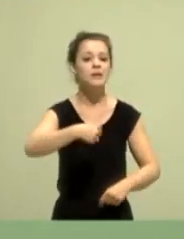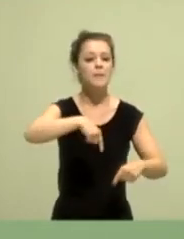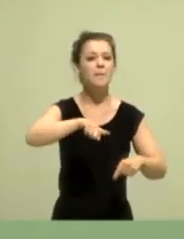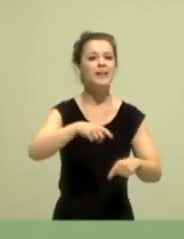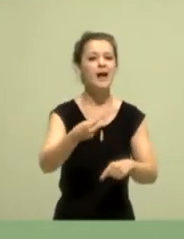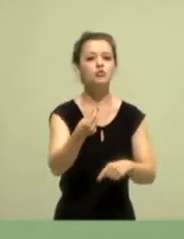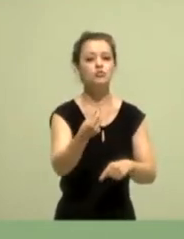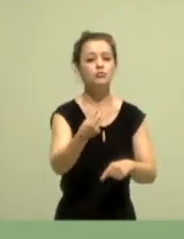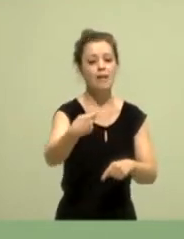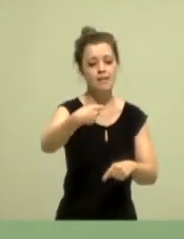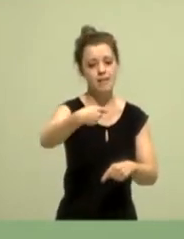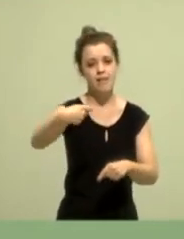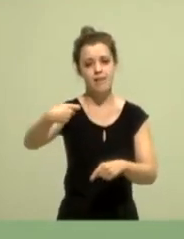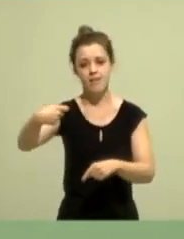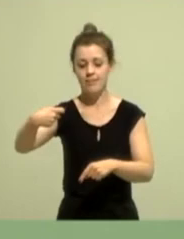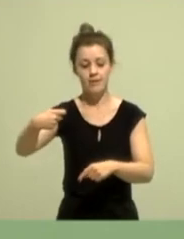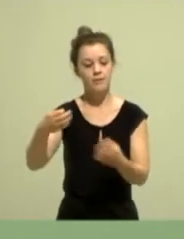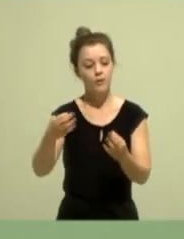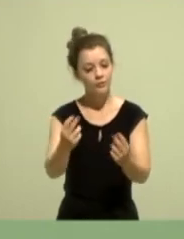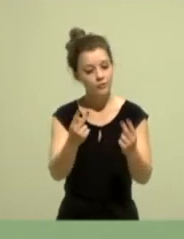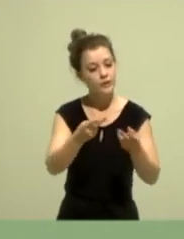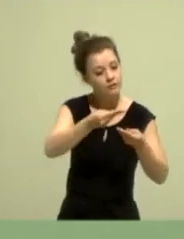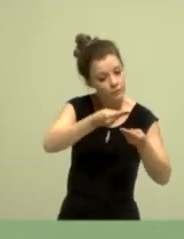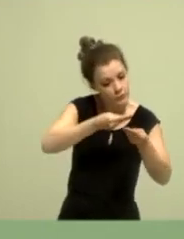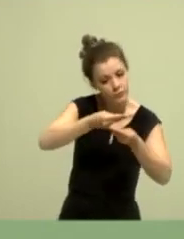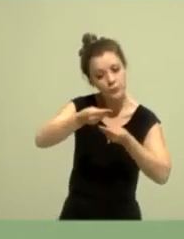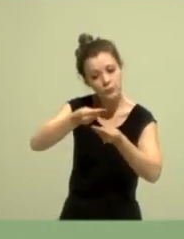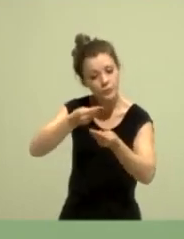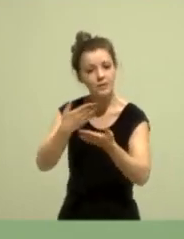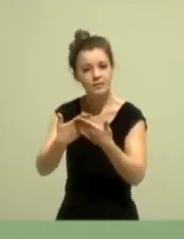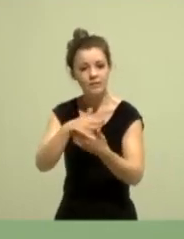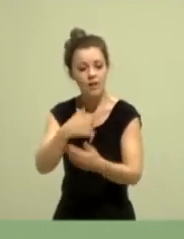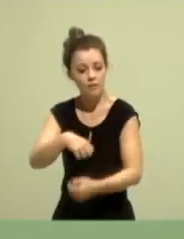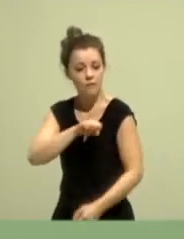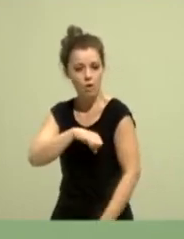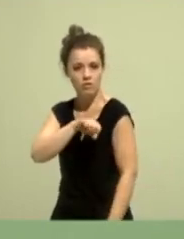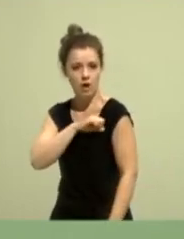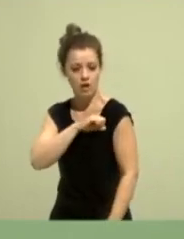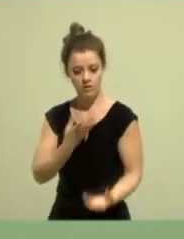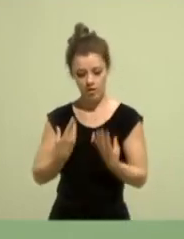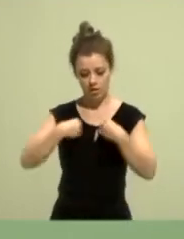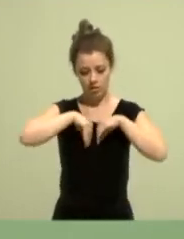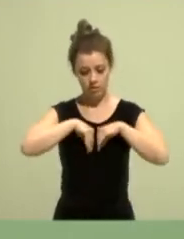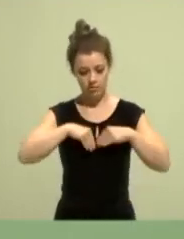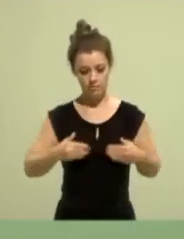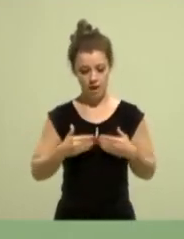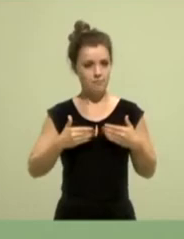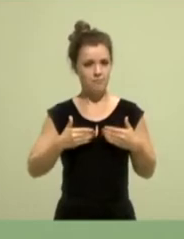jeden Fall den guten Dialog. Dafür sehe ich ganz große Vorteile und ich sehe da überhaupt keinen Dissens.